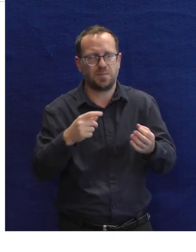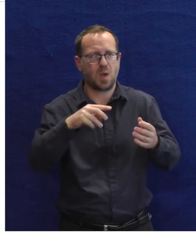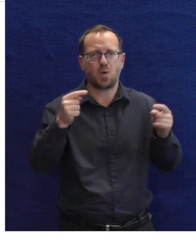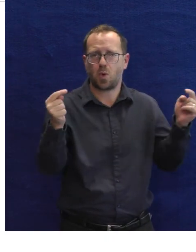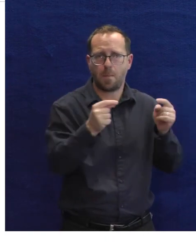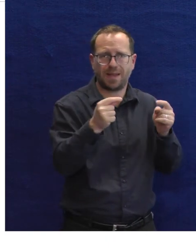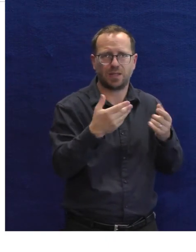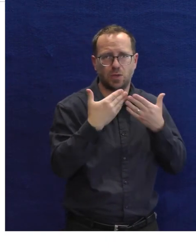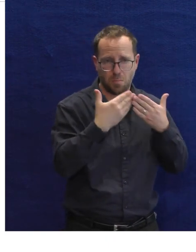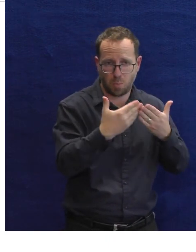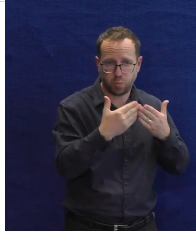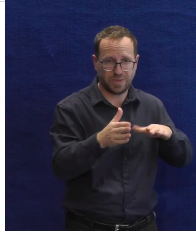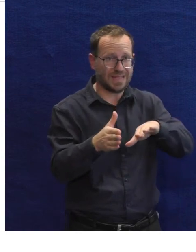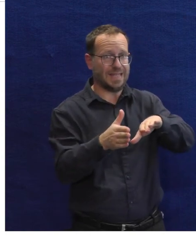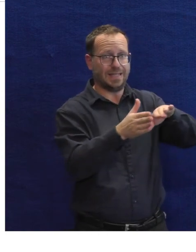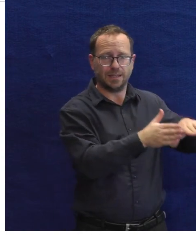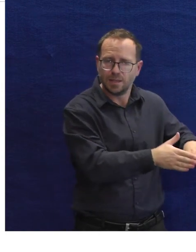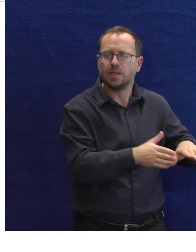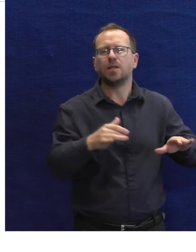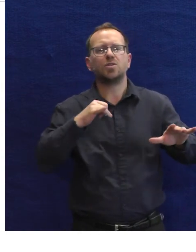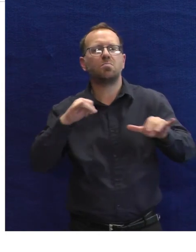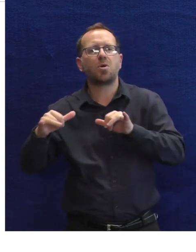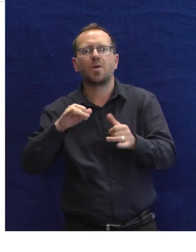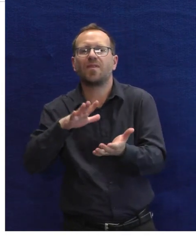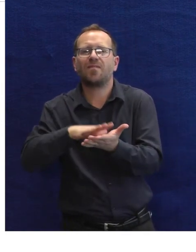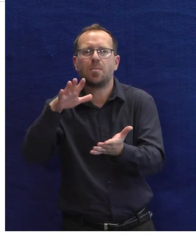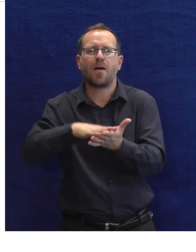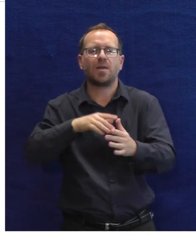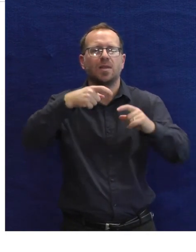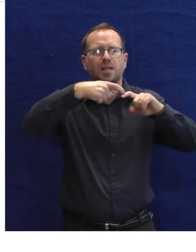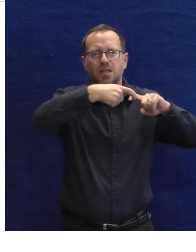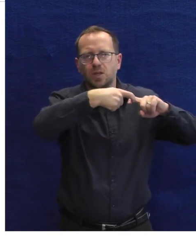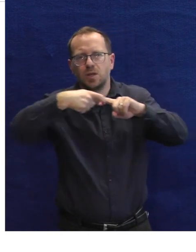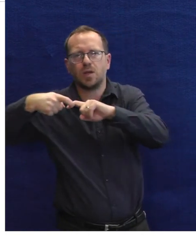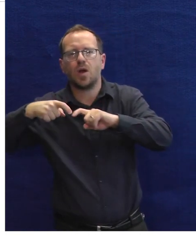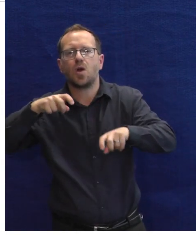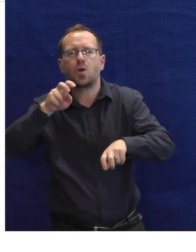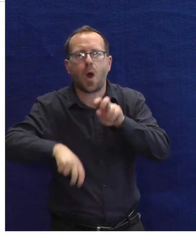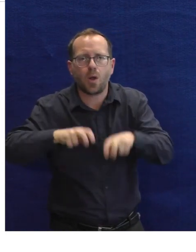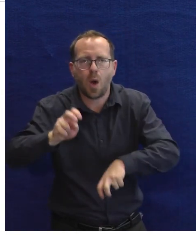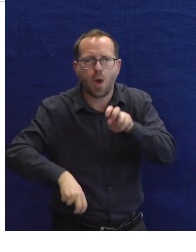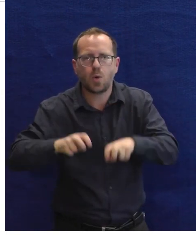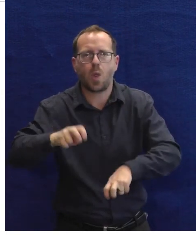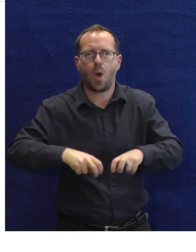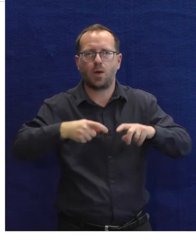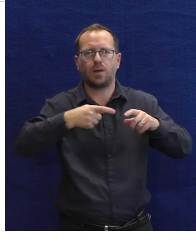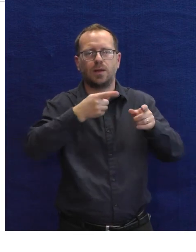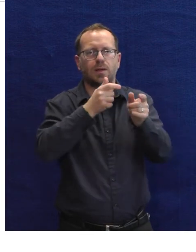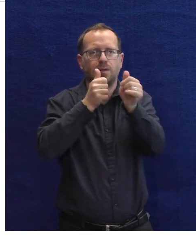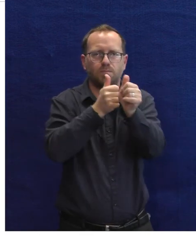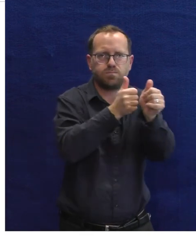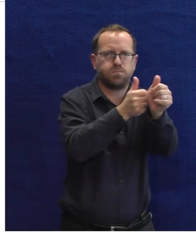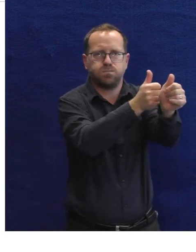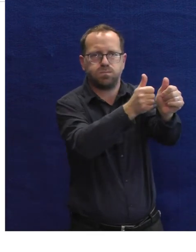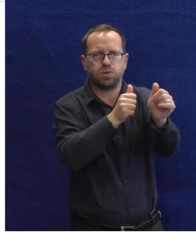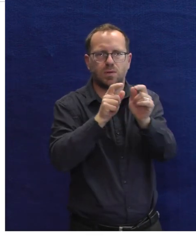dispozici. A co se týče toho sportovního vybavení, tak k dispozici máme například závěsná kola dětská, takže